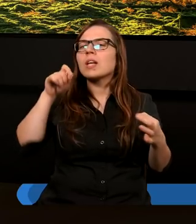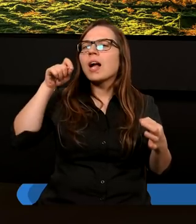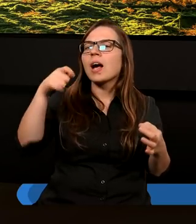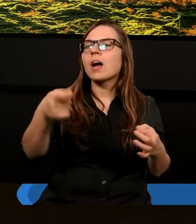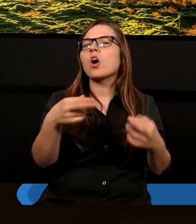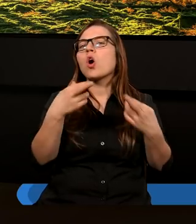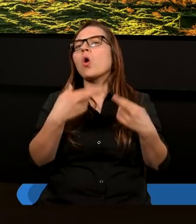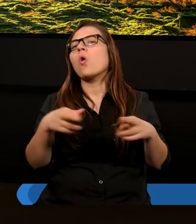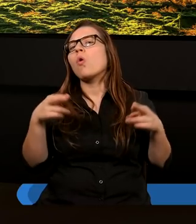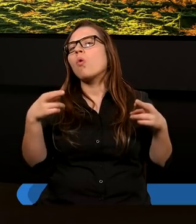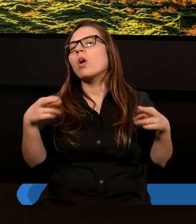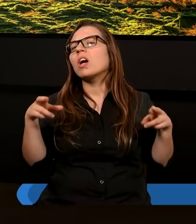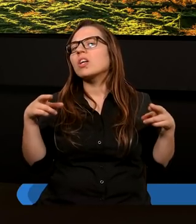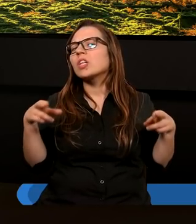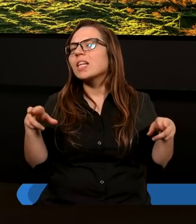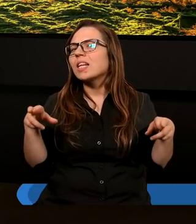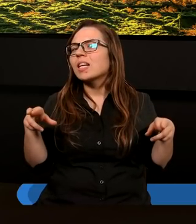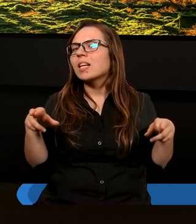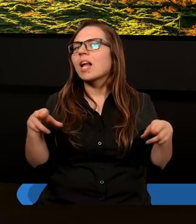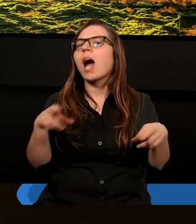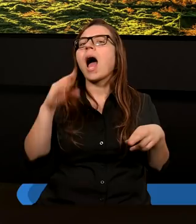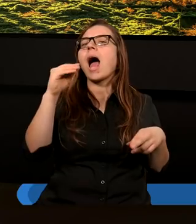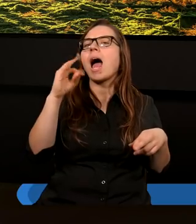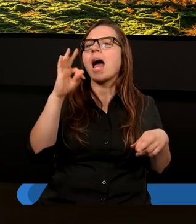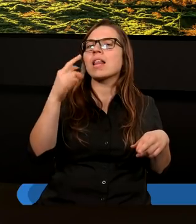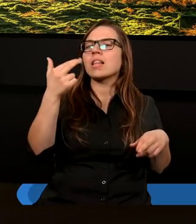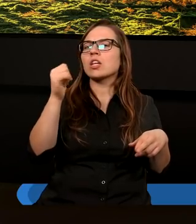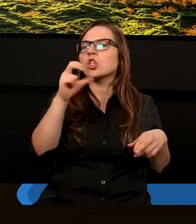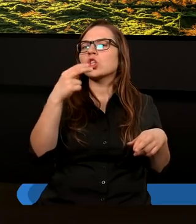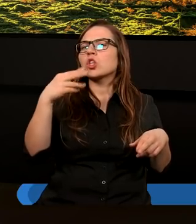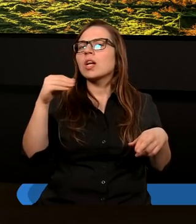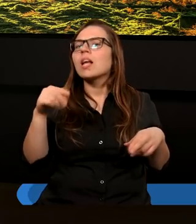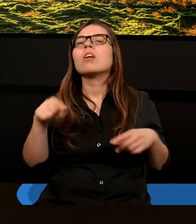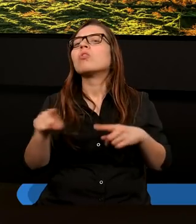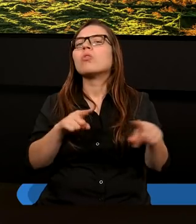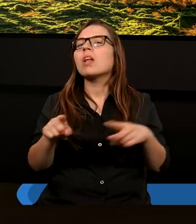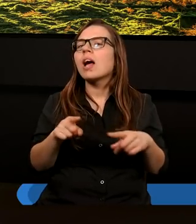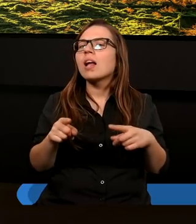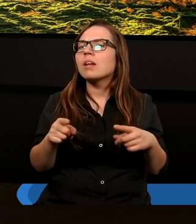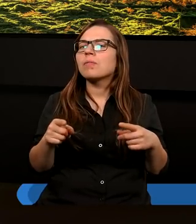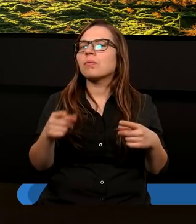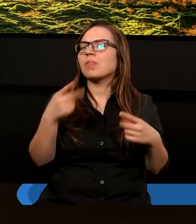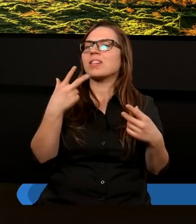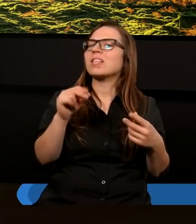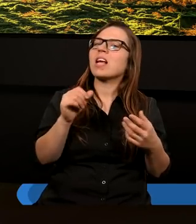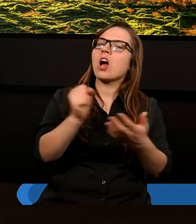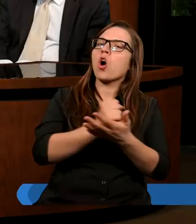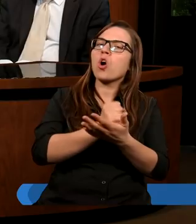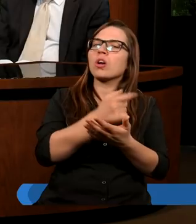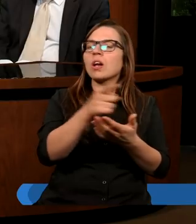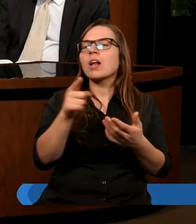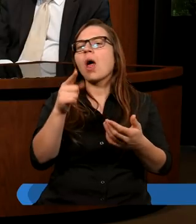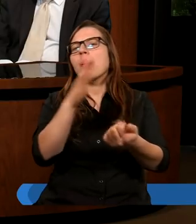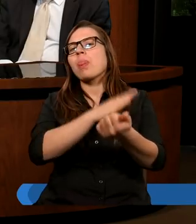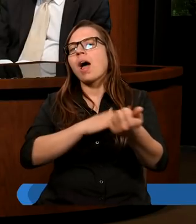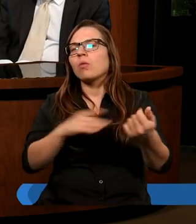różnicach etnicznych. Czyli na tym, że nie wszyscy wywodzili się z tego samego narodu, nie